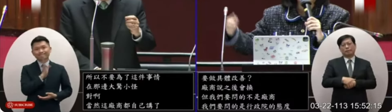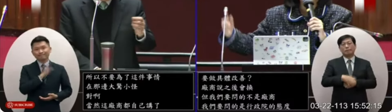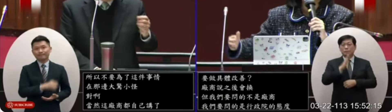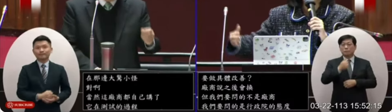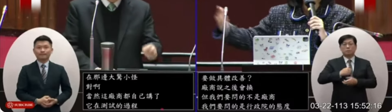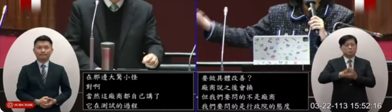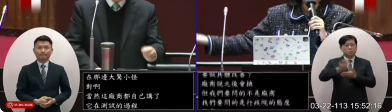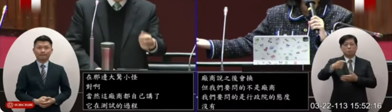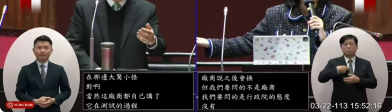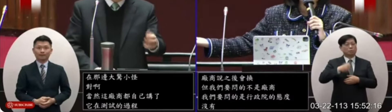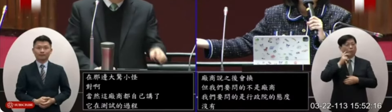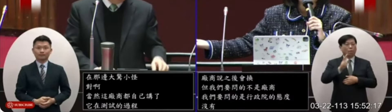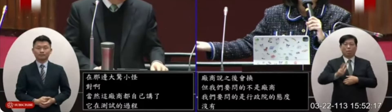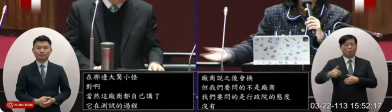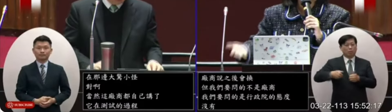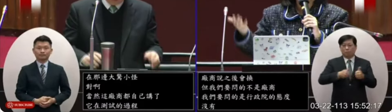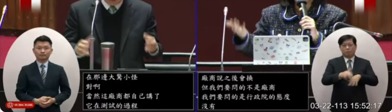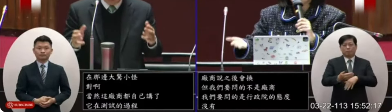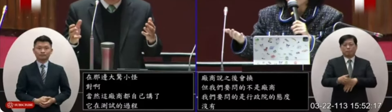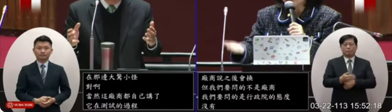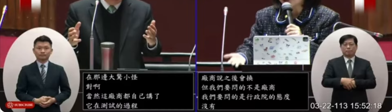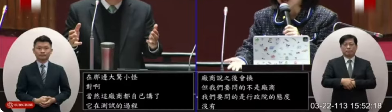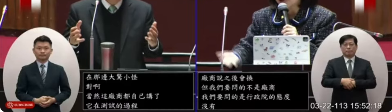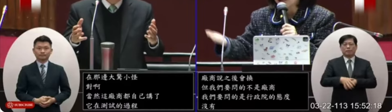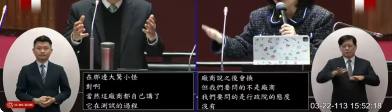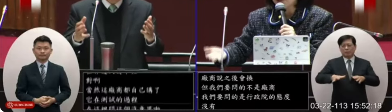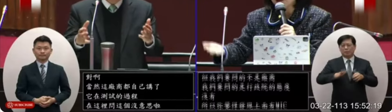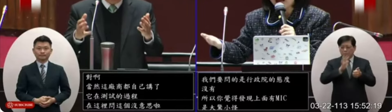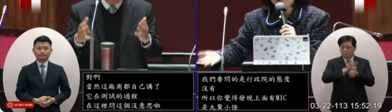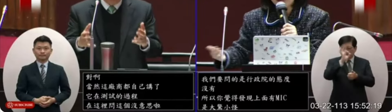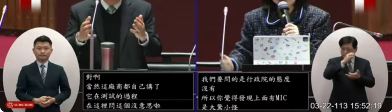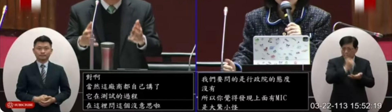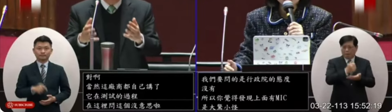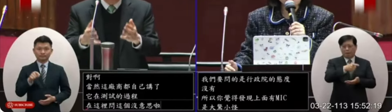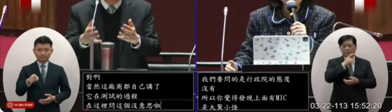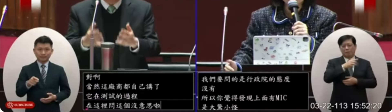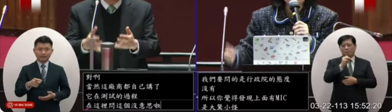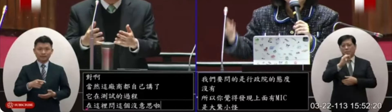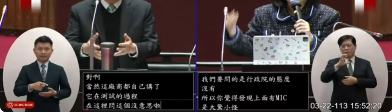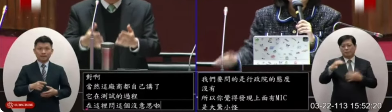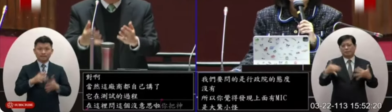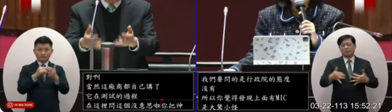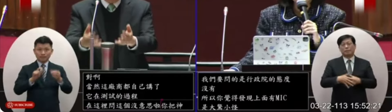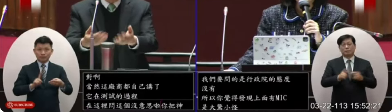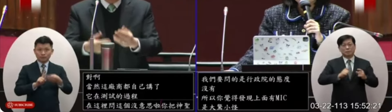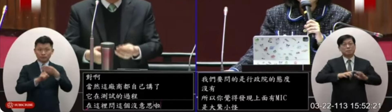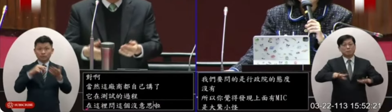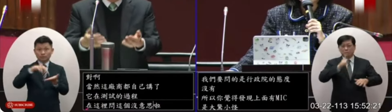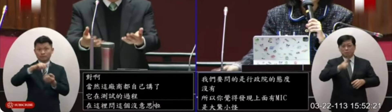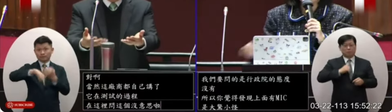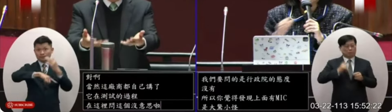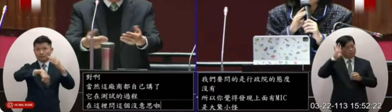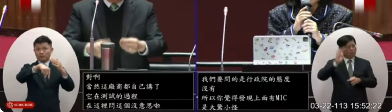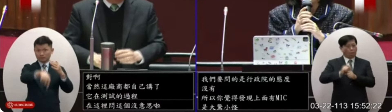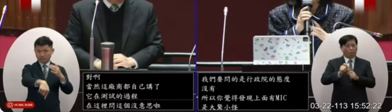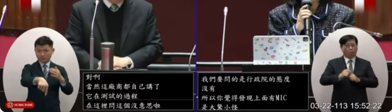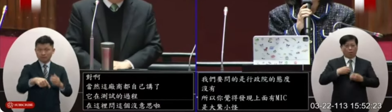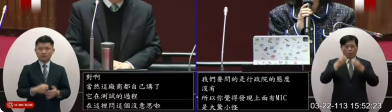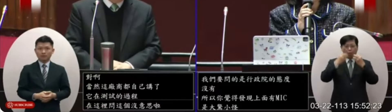事情是不是後續就沒有人追查了有人幫你找到上面有把神聖的民主殿堂拿來做